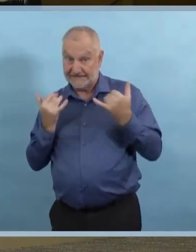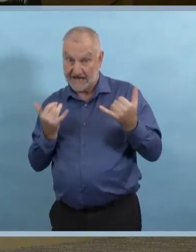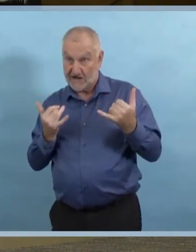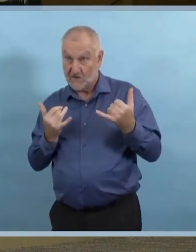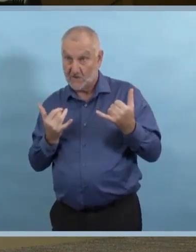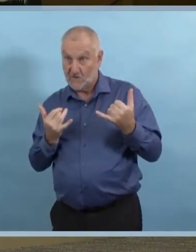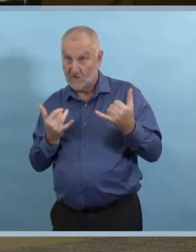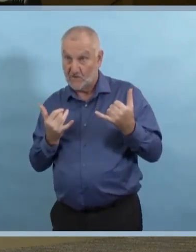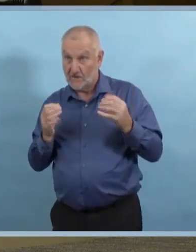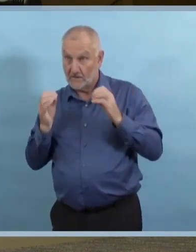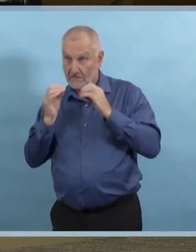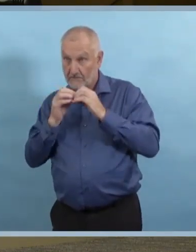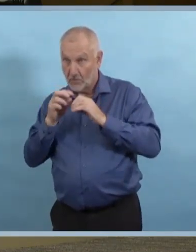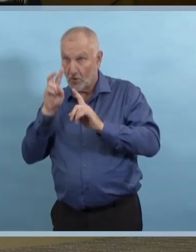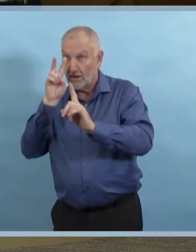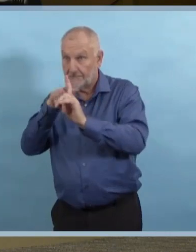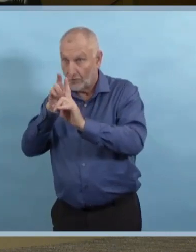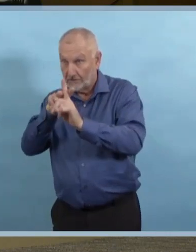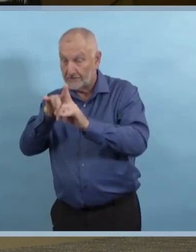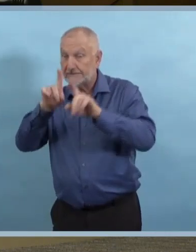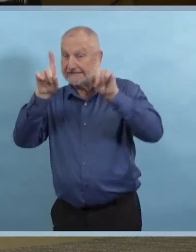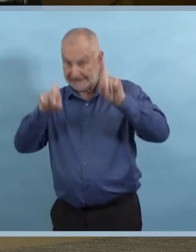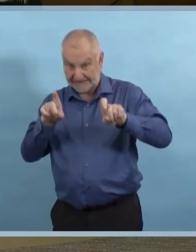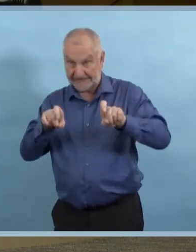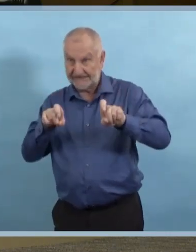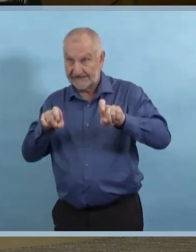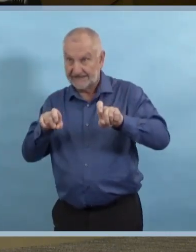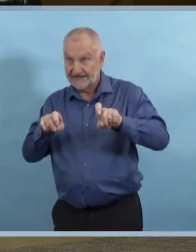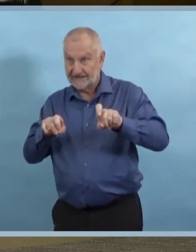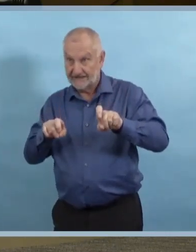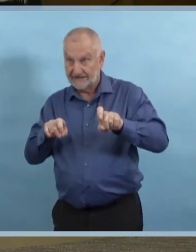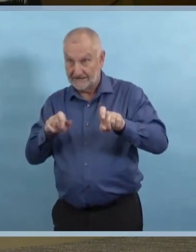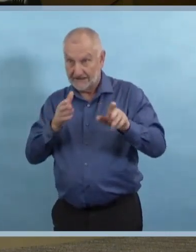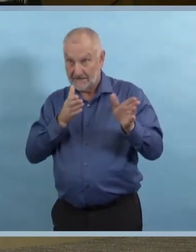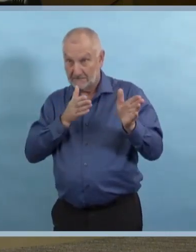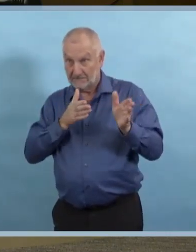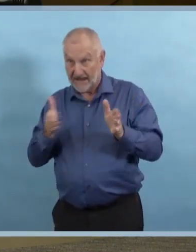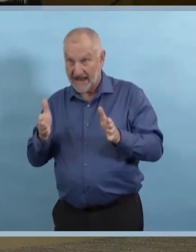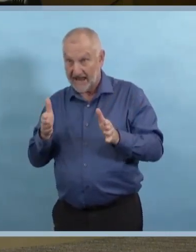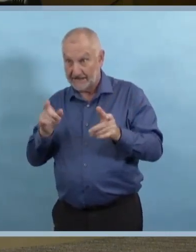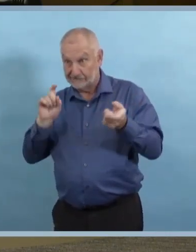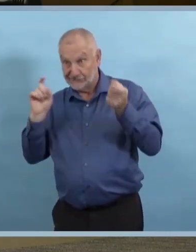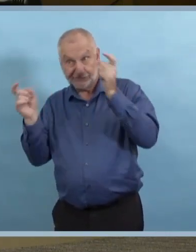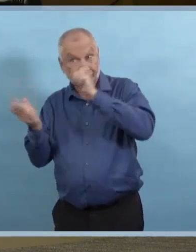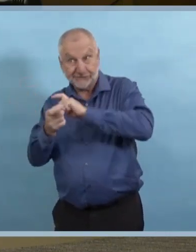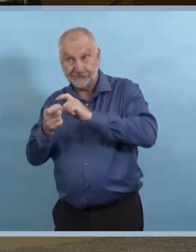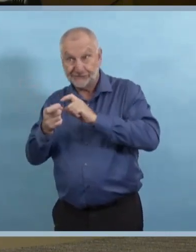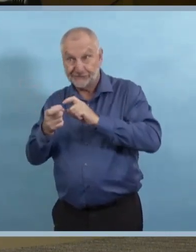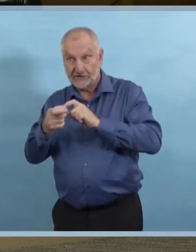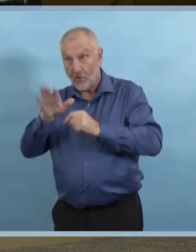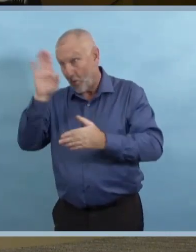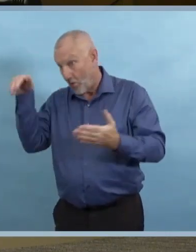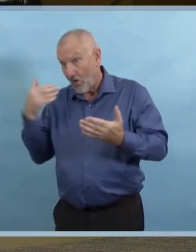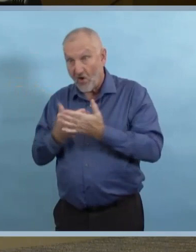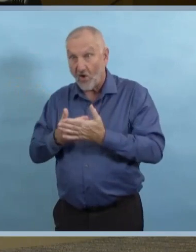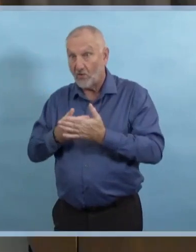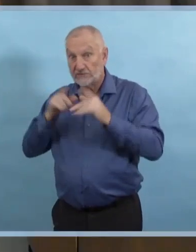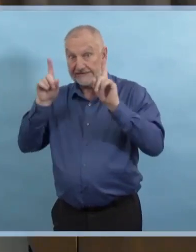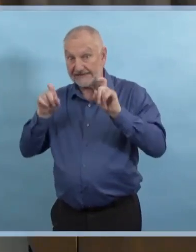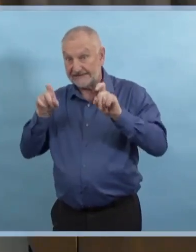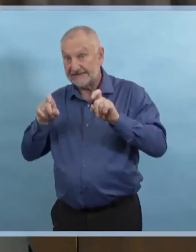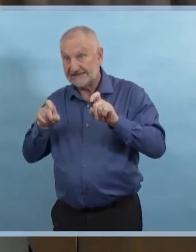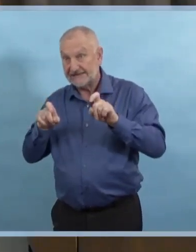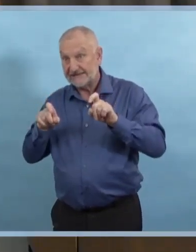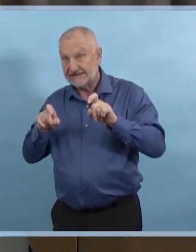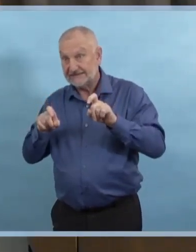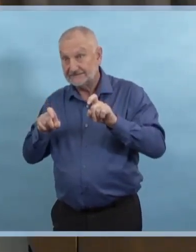à avoir un système sur rendez-vous exclusivement pour le dépistage? Je crois que nous examinons la possibilité d